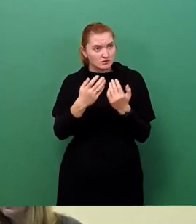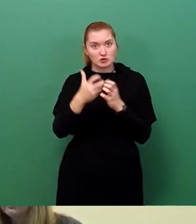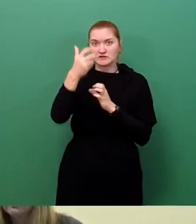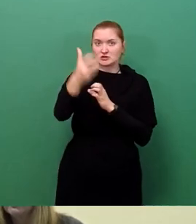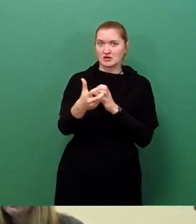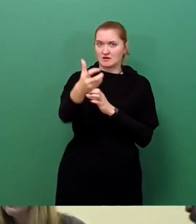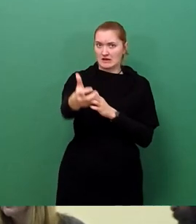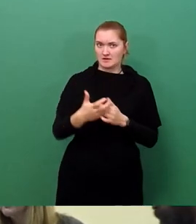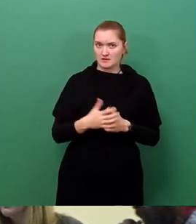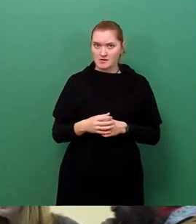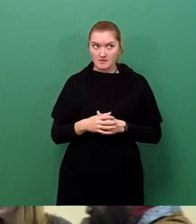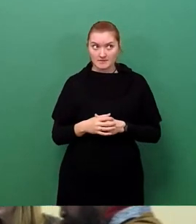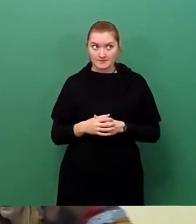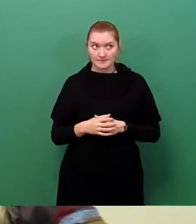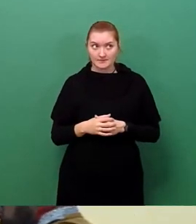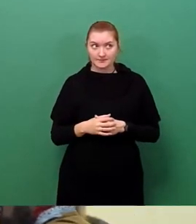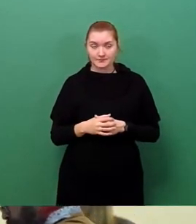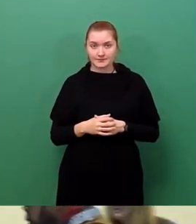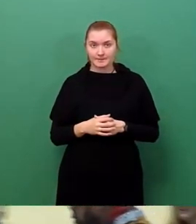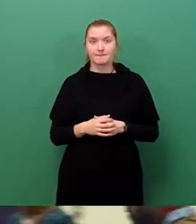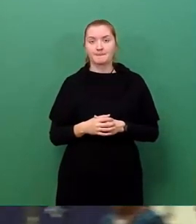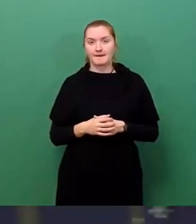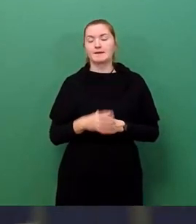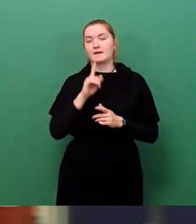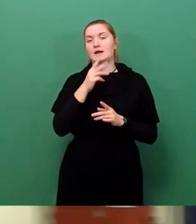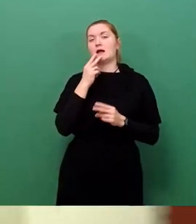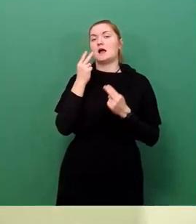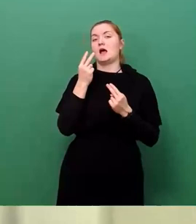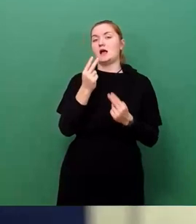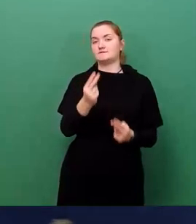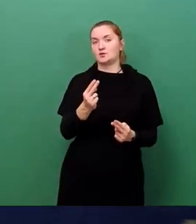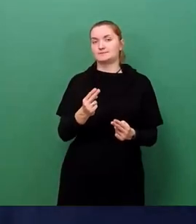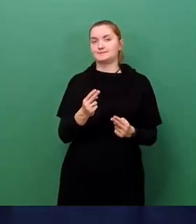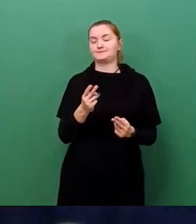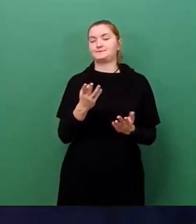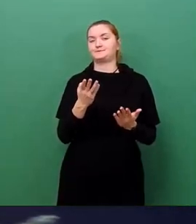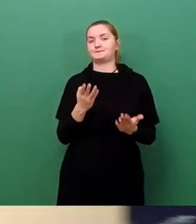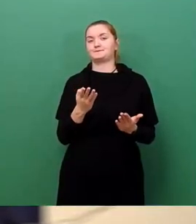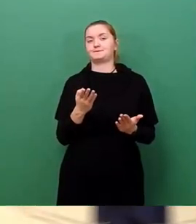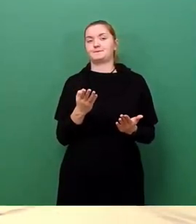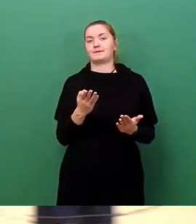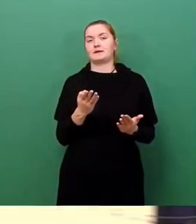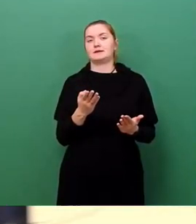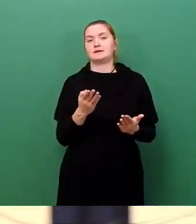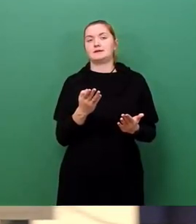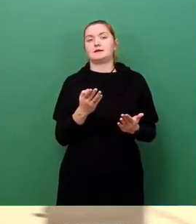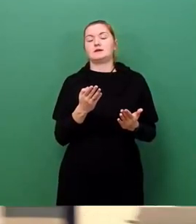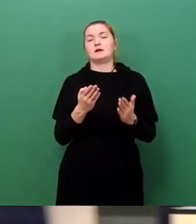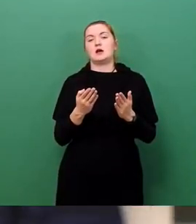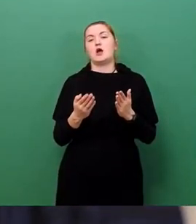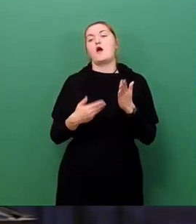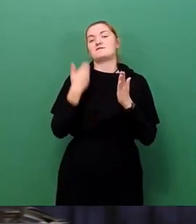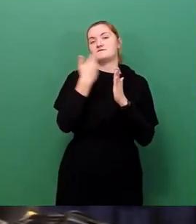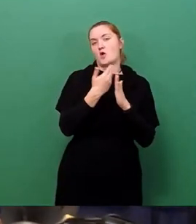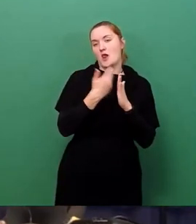rutscht? Ich will die Frage mal so beantworten, dass die Vorlage mit der entsprechenden Dringlichkeit